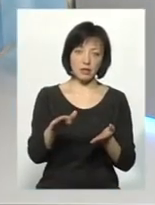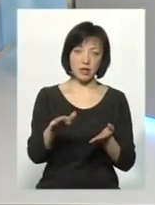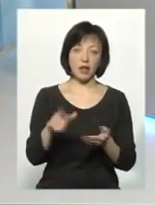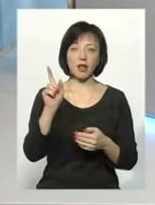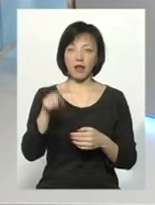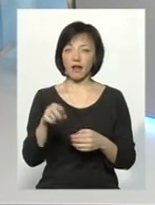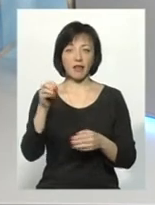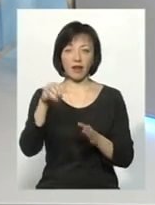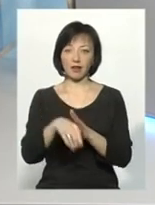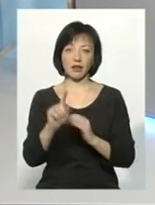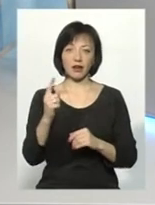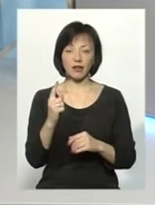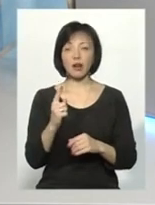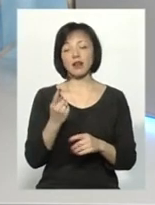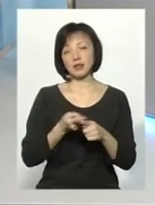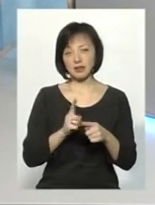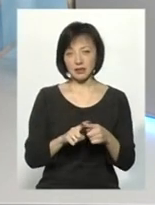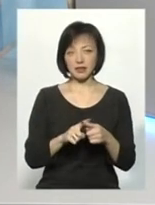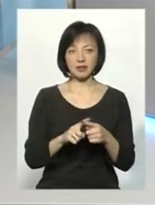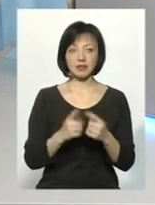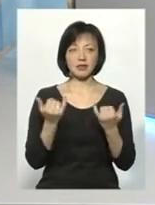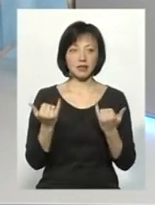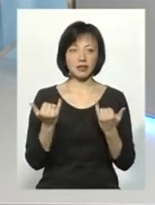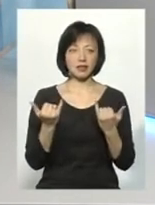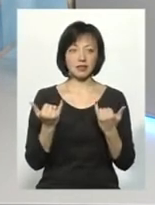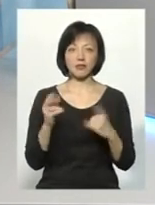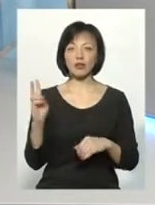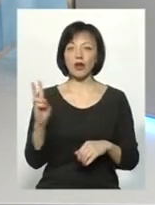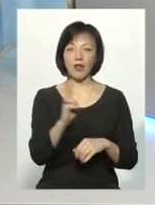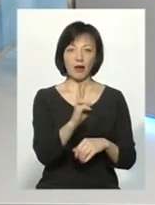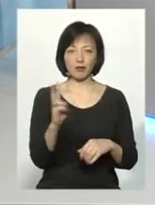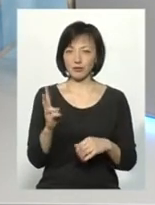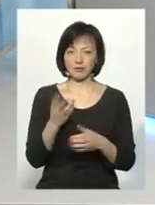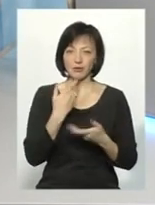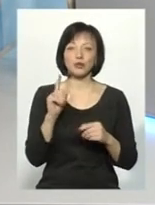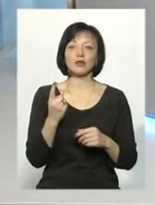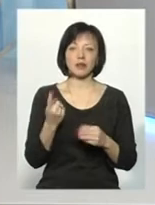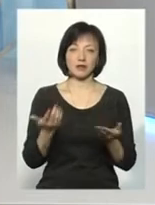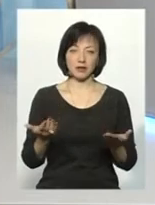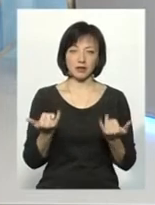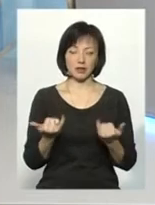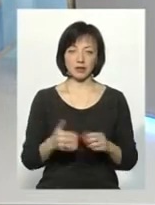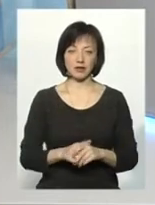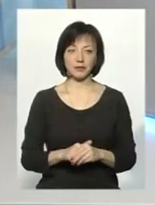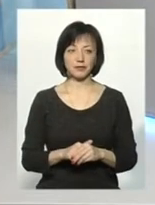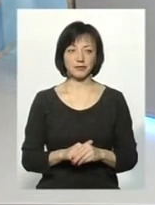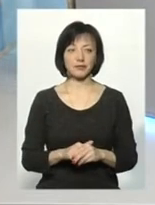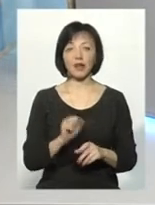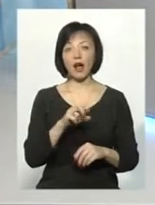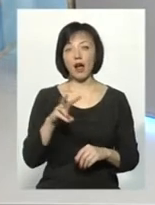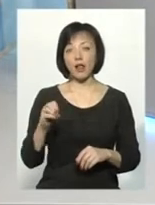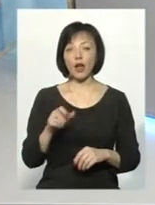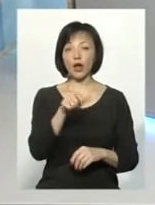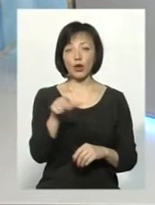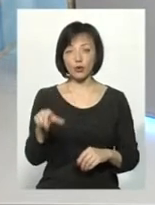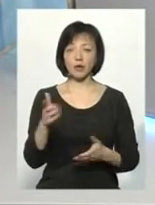навіть накинути гривню, хоча гривня, знаєте, ще зараз в тролейбусі не проїдеш, що таке гривня одна. Але люди, звичайно,